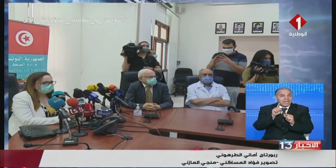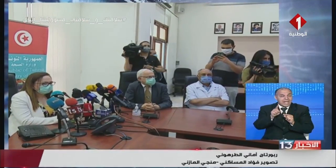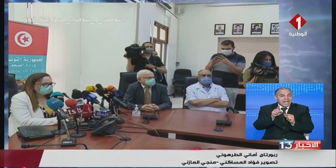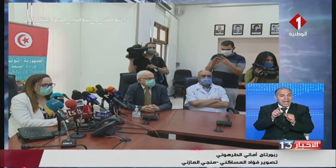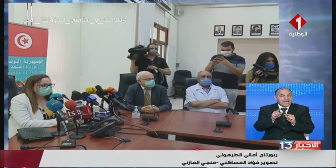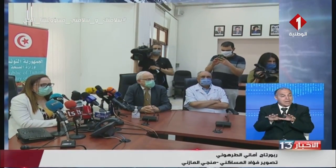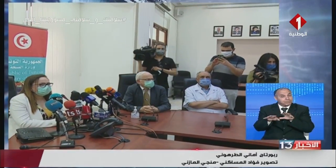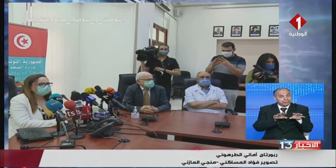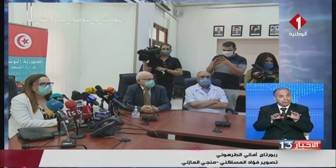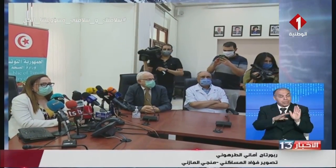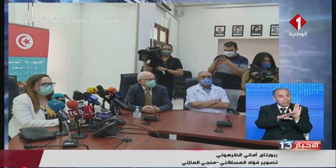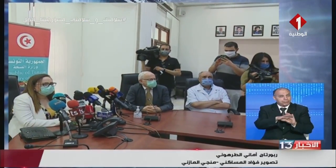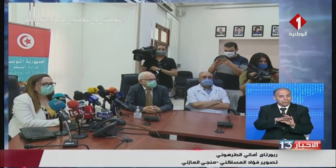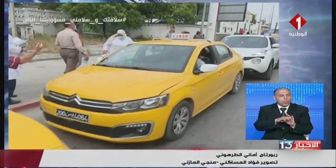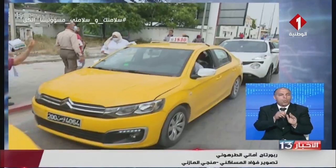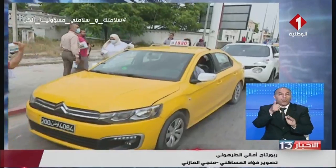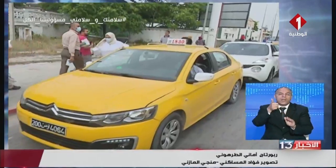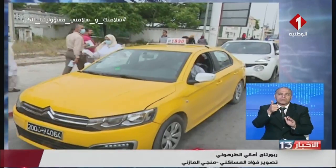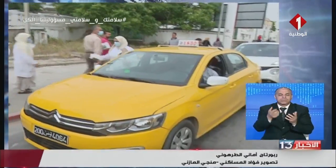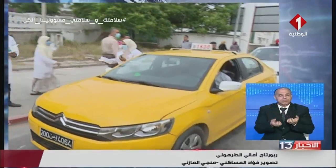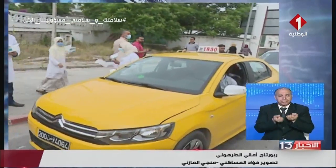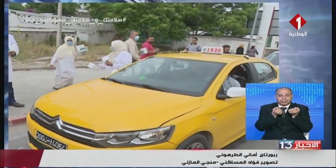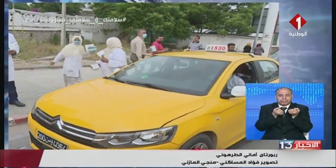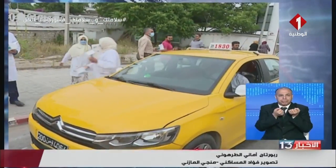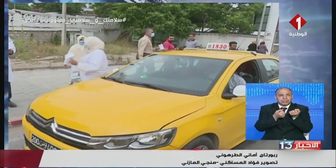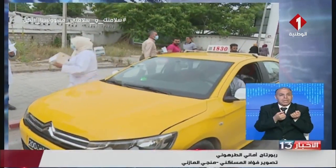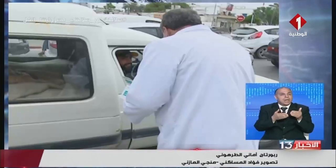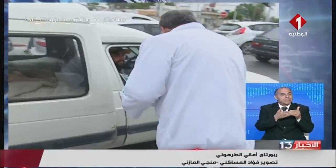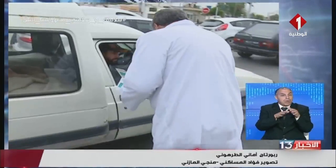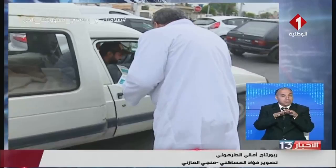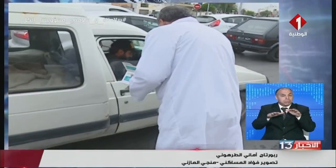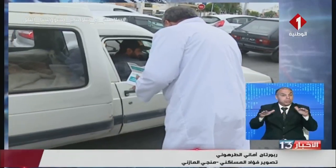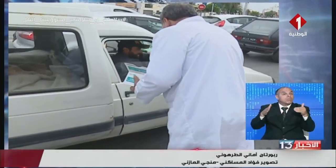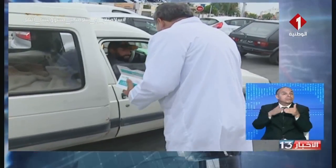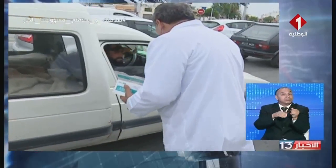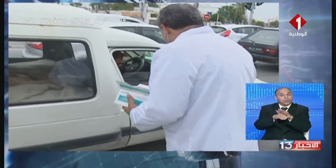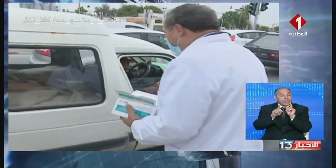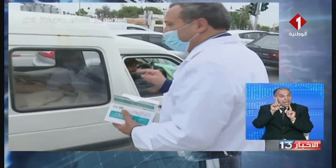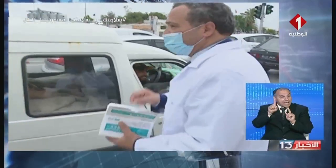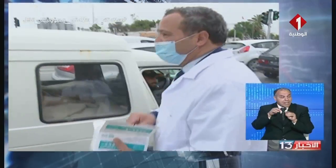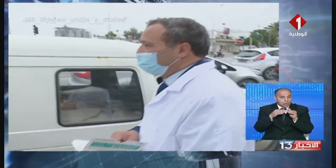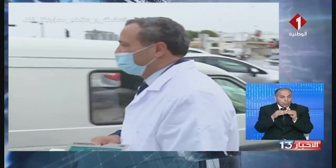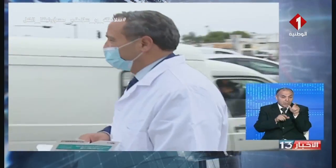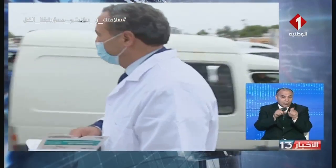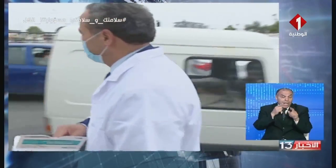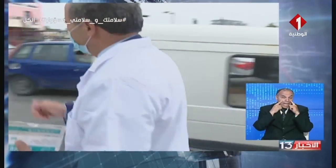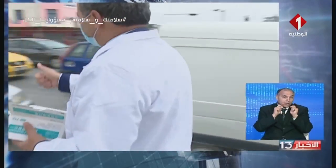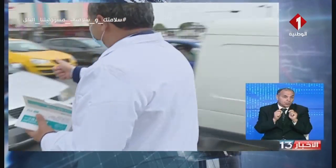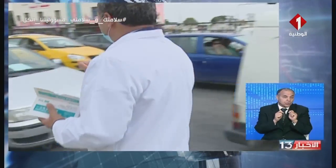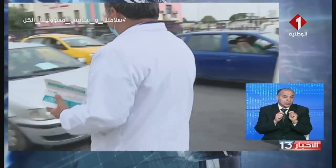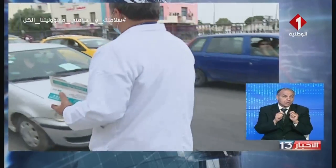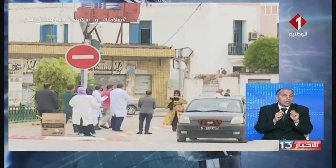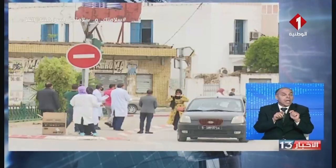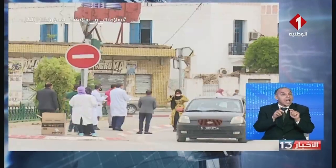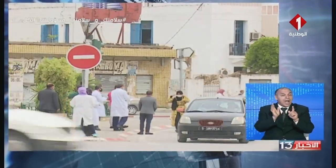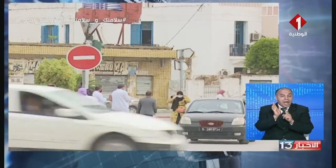اتباع إجراءات الوقاية هو السبيل الوحيد للتقليس من حدة انتشار المرض داعية المواطنين إلى الالتزام